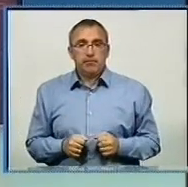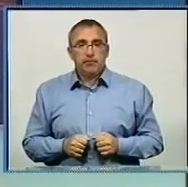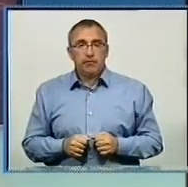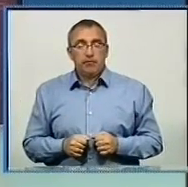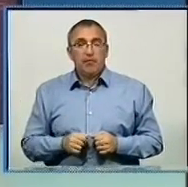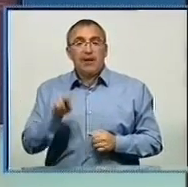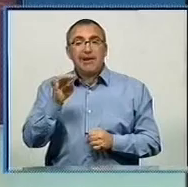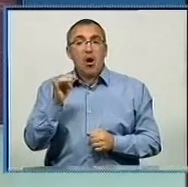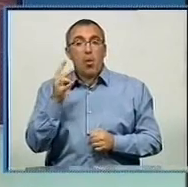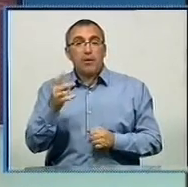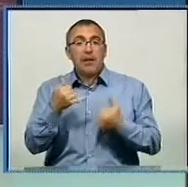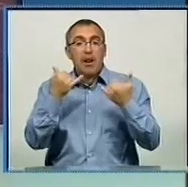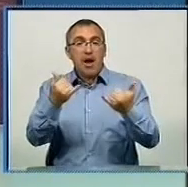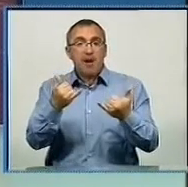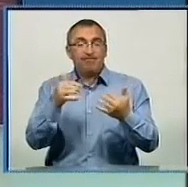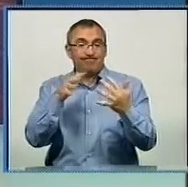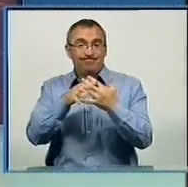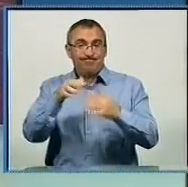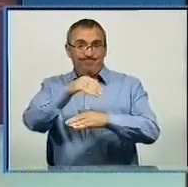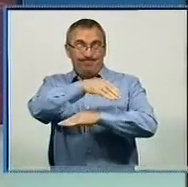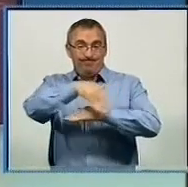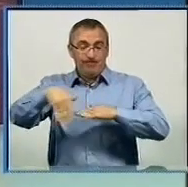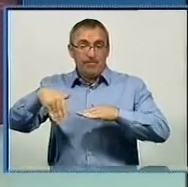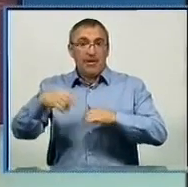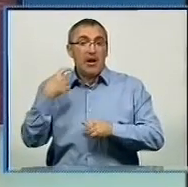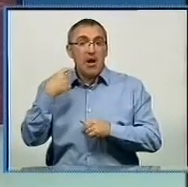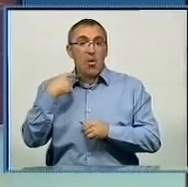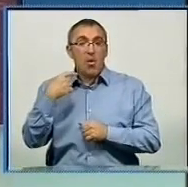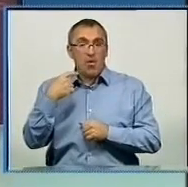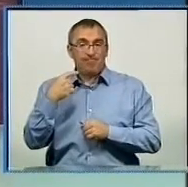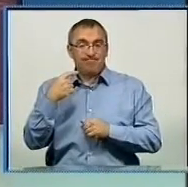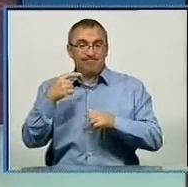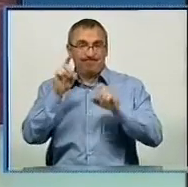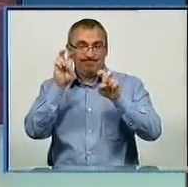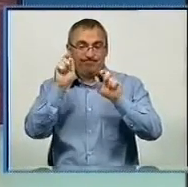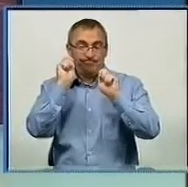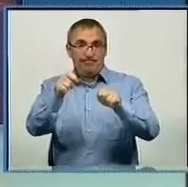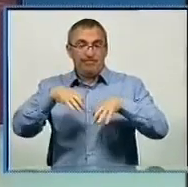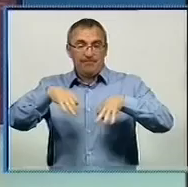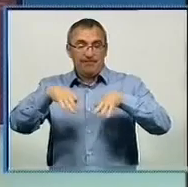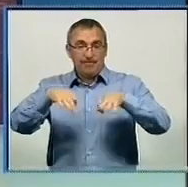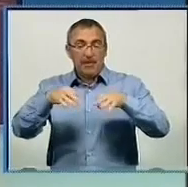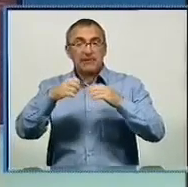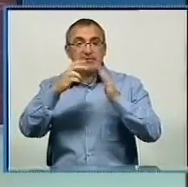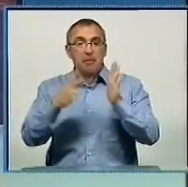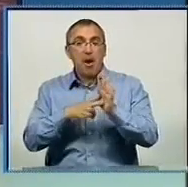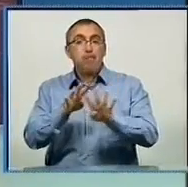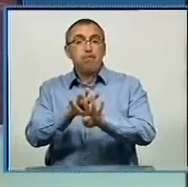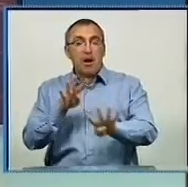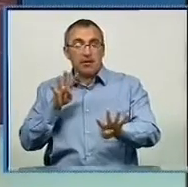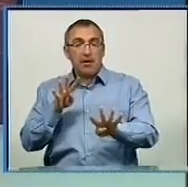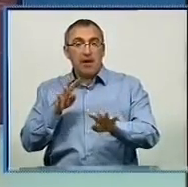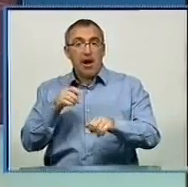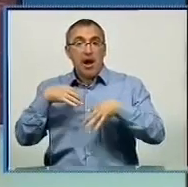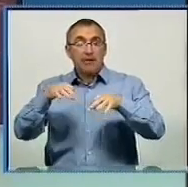Дракон для передової. Саме так нарекли кіровоградські волонтери КРАС, який передали бійцям 17-го батальйону. Автівку для фронту